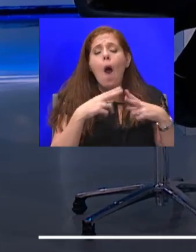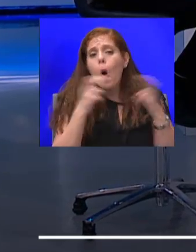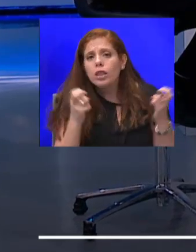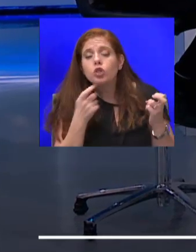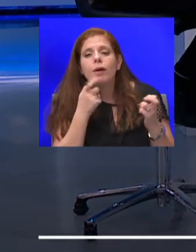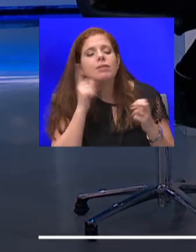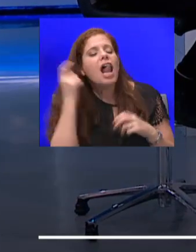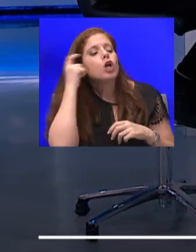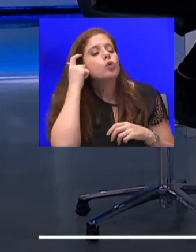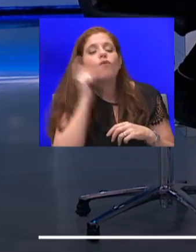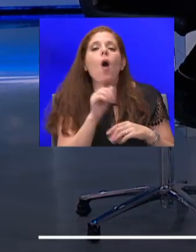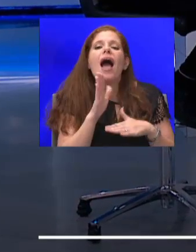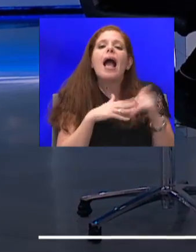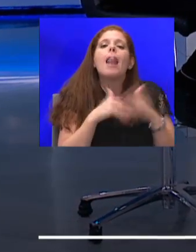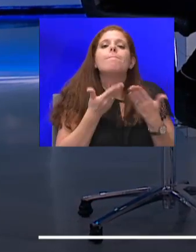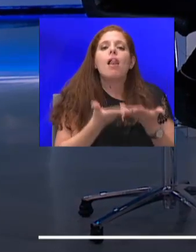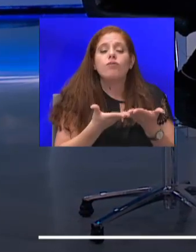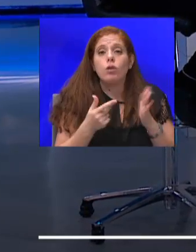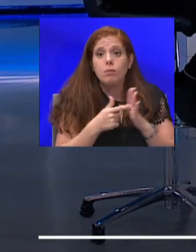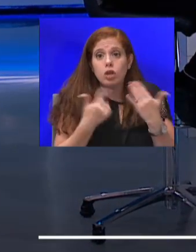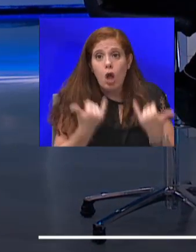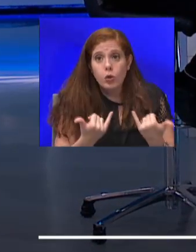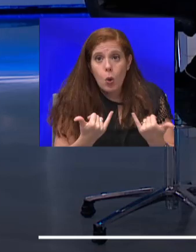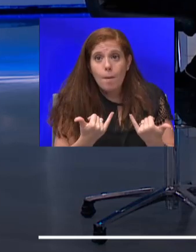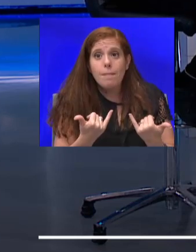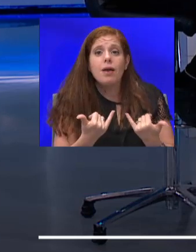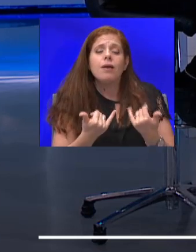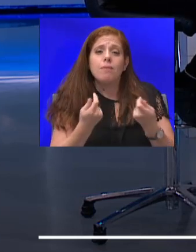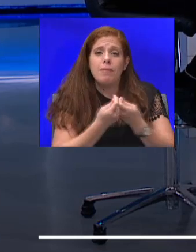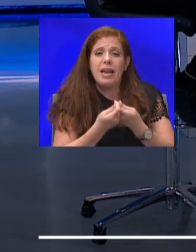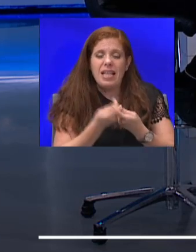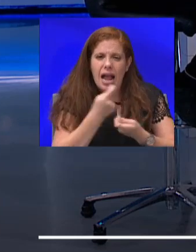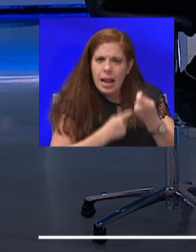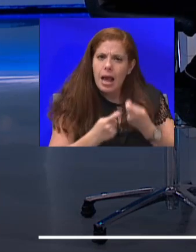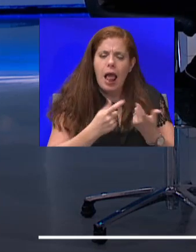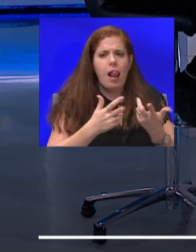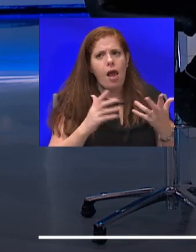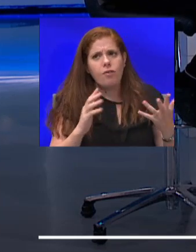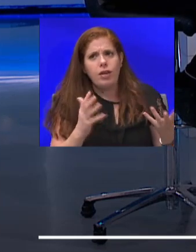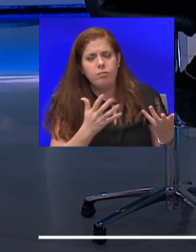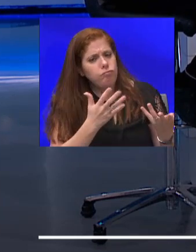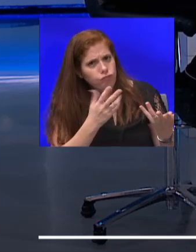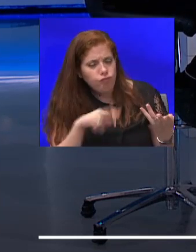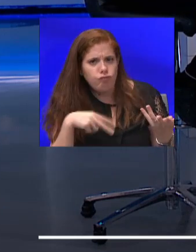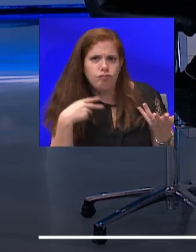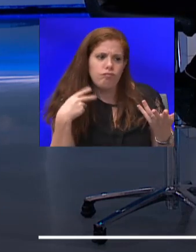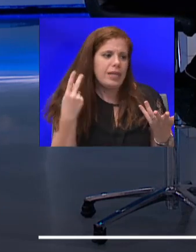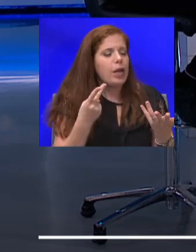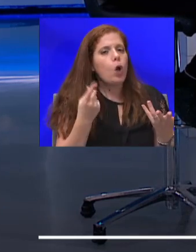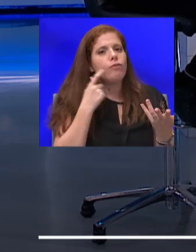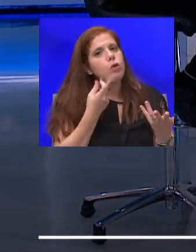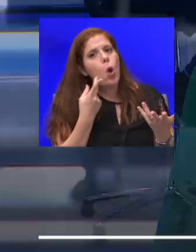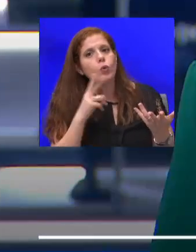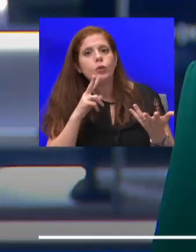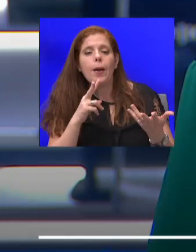בגלל שהיום כיף בכלכלה קדימה ויופי, ויהיה עוד יותר מוטרות ועוד יותר